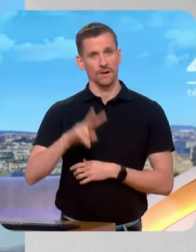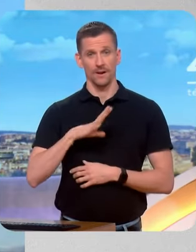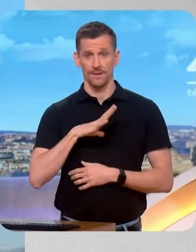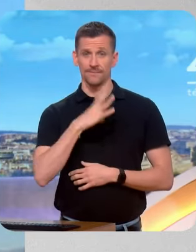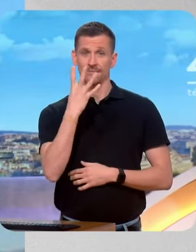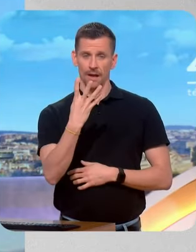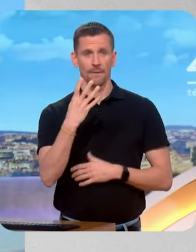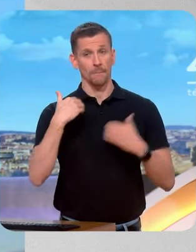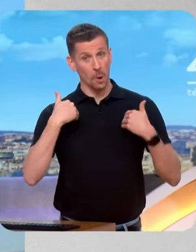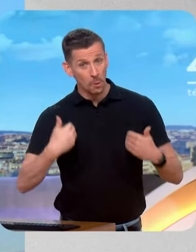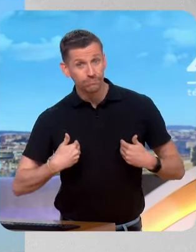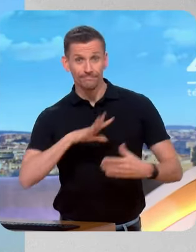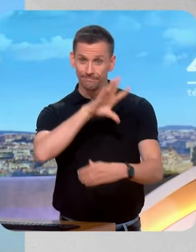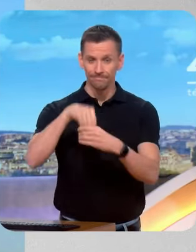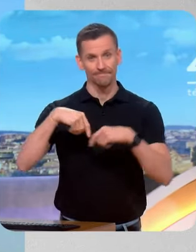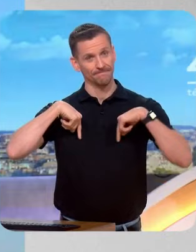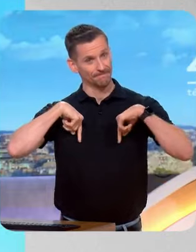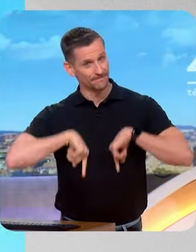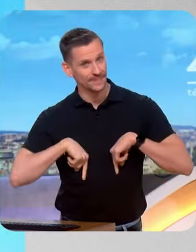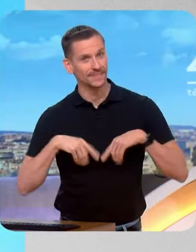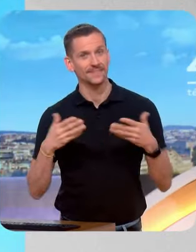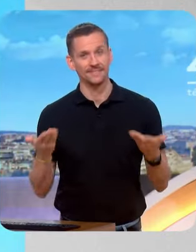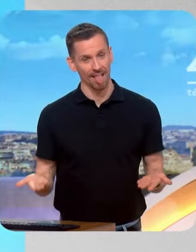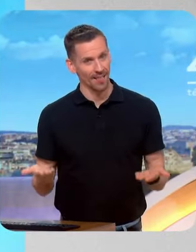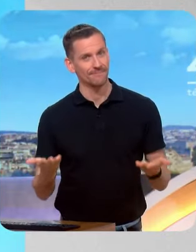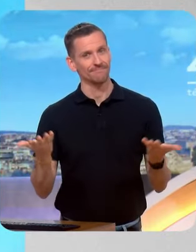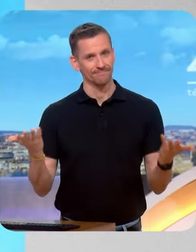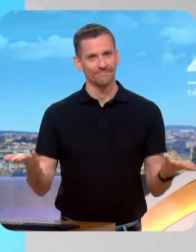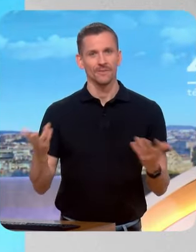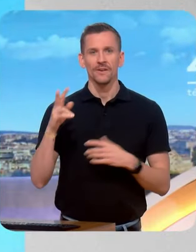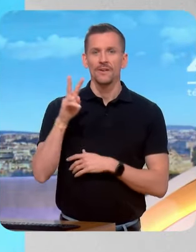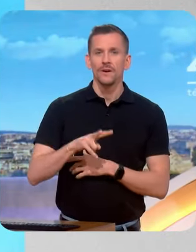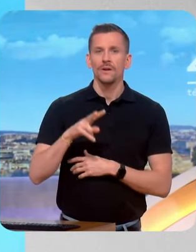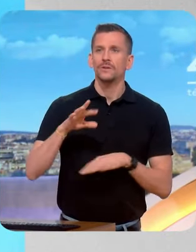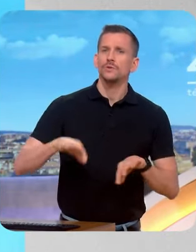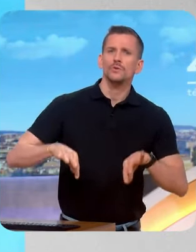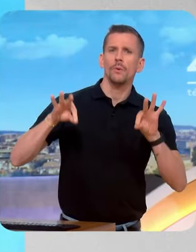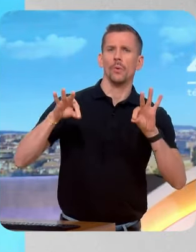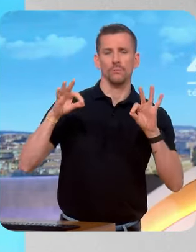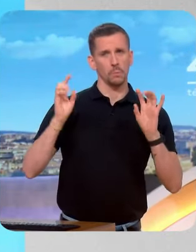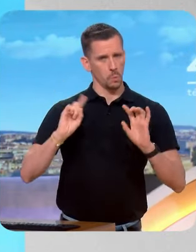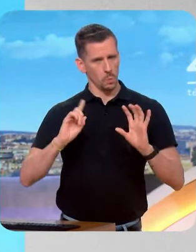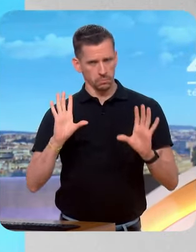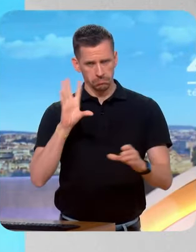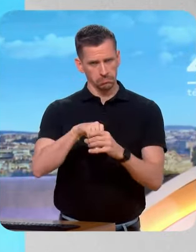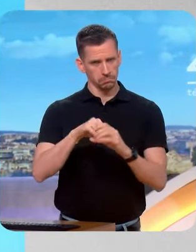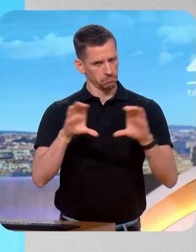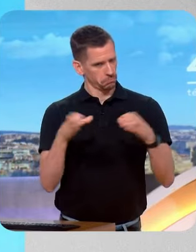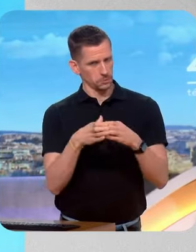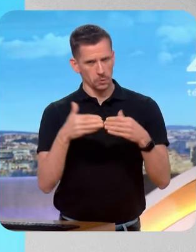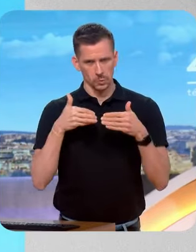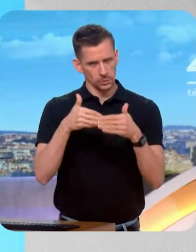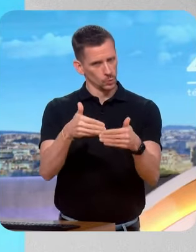votre parti comme le précédent ? Alors comment on se porte ? Il n pas de suspens, on est toujours dans la majorité, puisque certaines questions avaient pu se